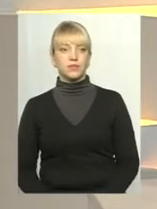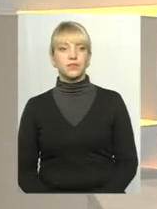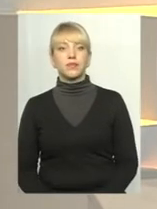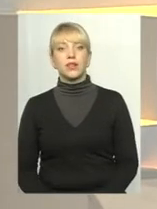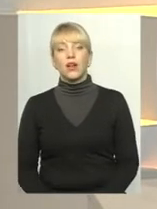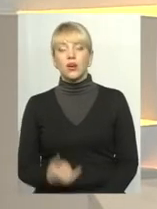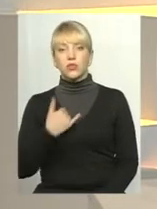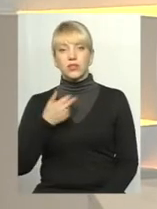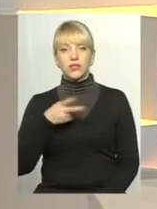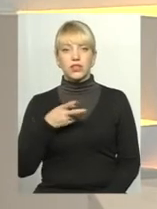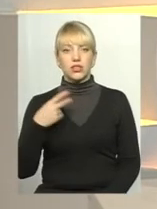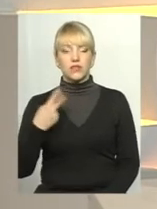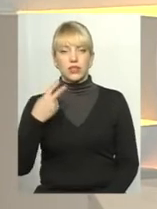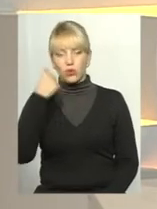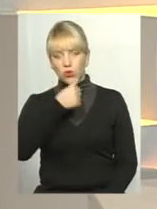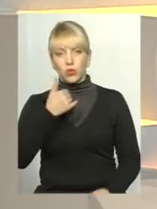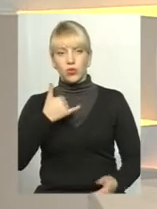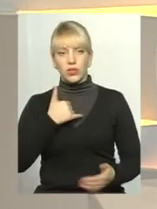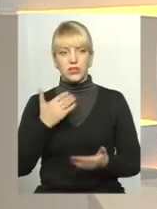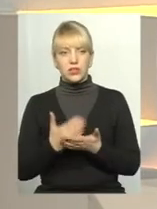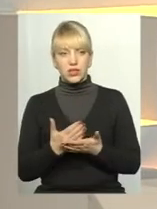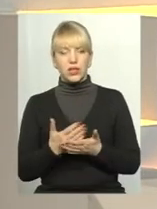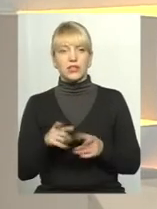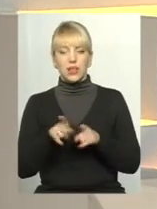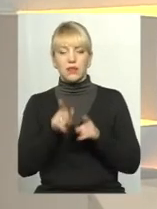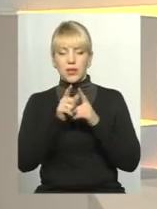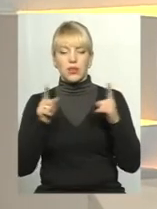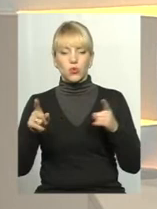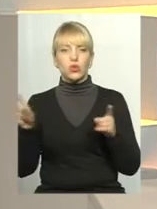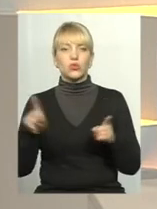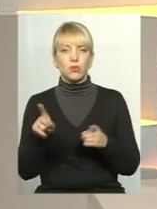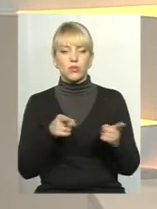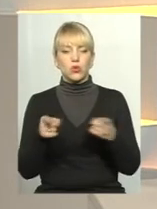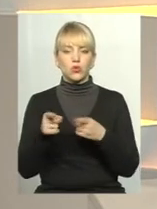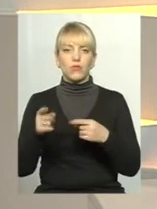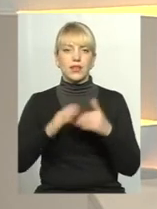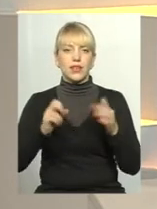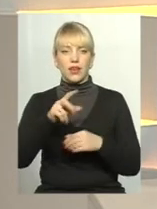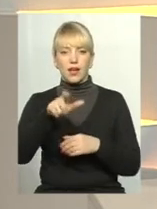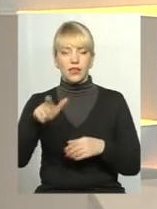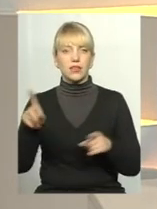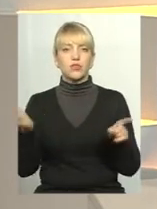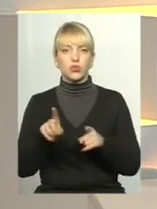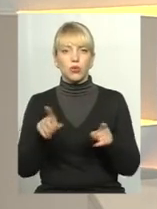у нас до 2020 року є такий люфт, щоб підготувати ті кадри, які потім зможуть